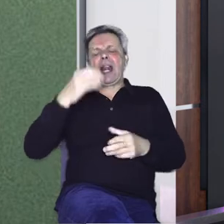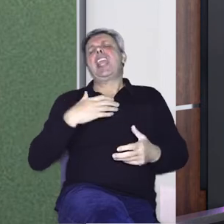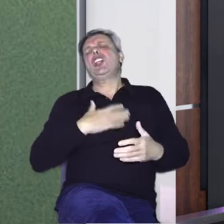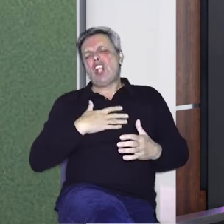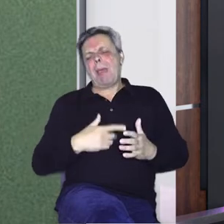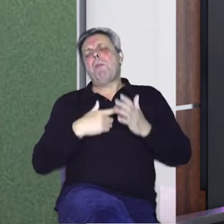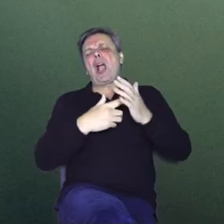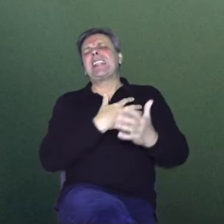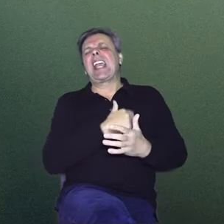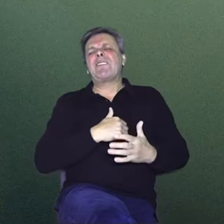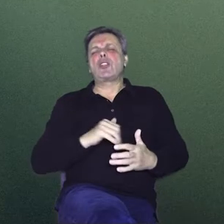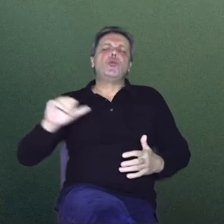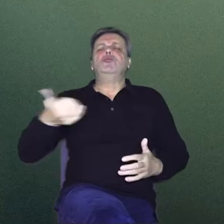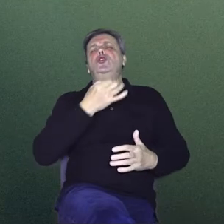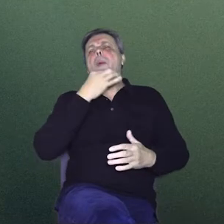Hrvatsku u što bolji plasman.